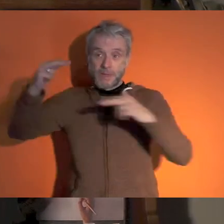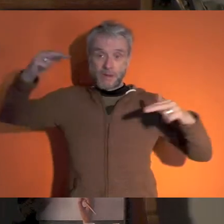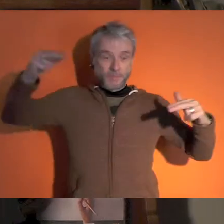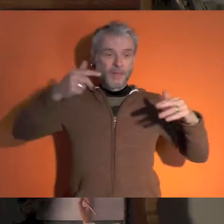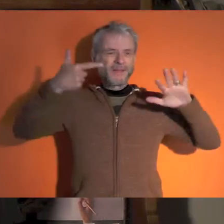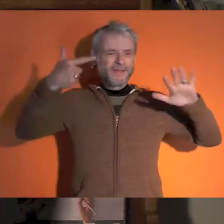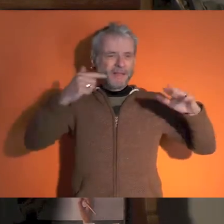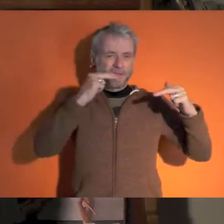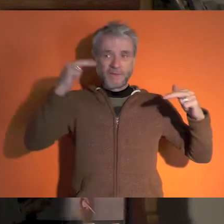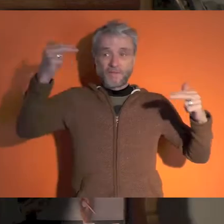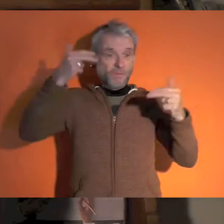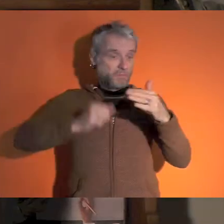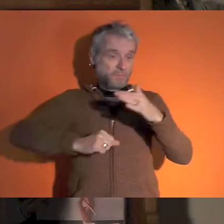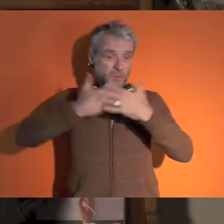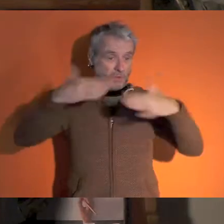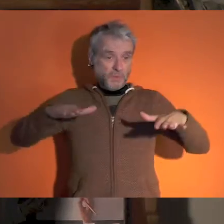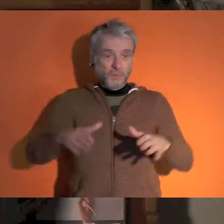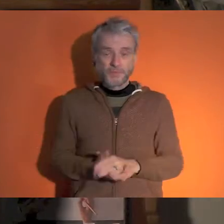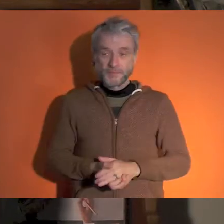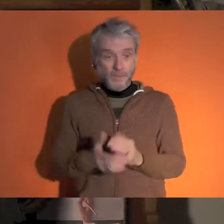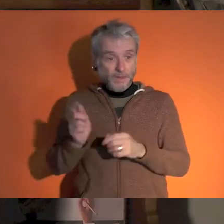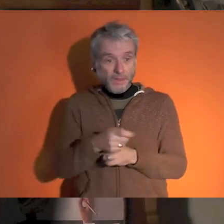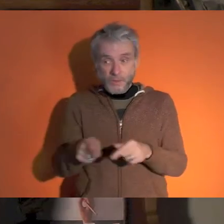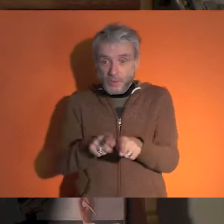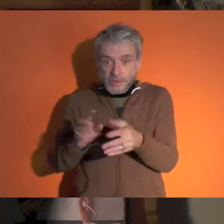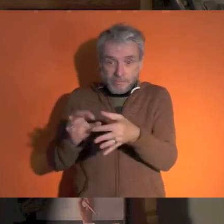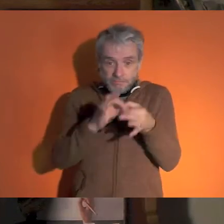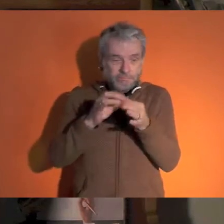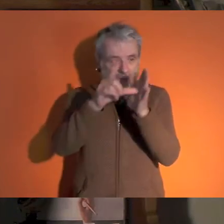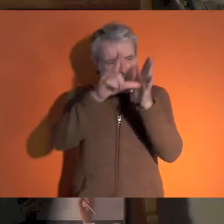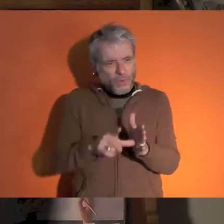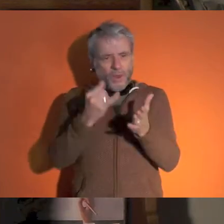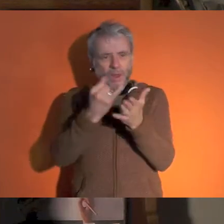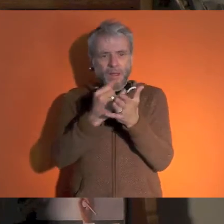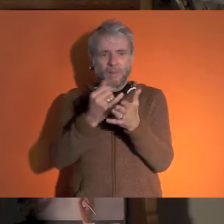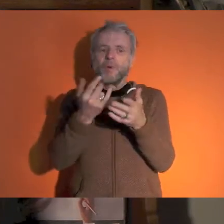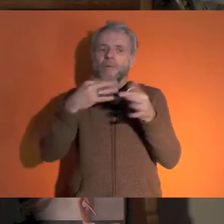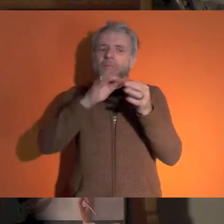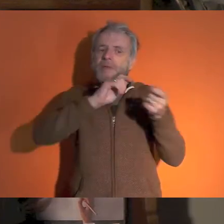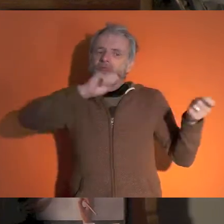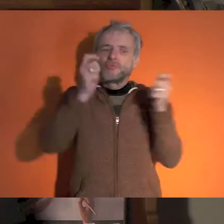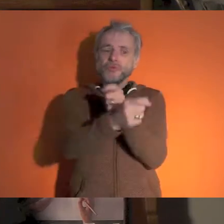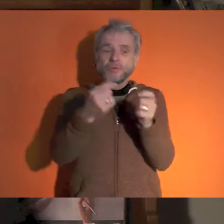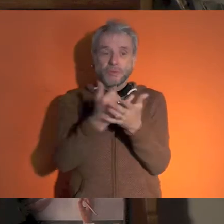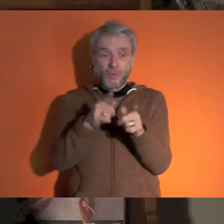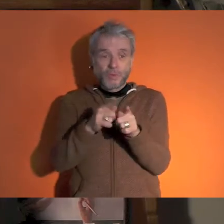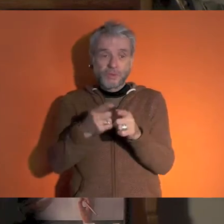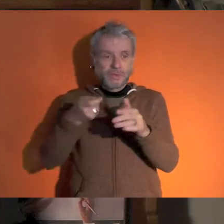des entreprises qui n'ont pas plus de sept échelons entre le salaire le plus bas et le salaire le plus haut. Cela évidemment va